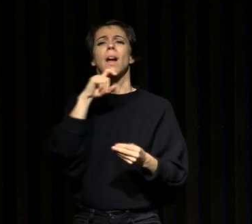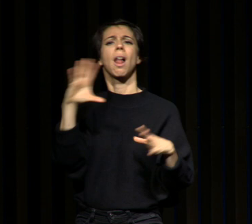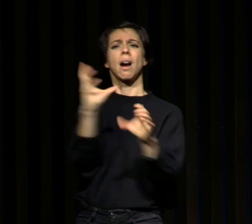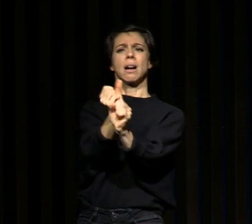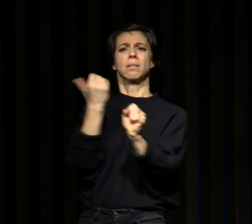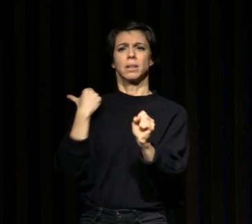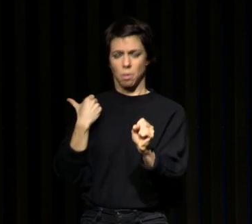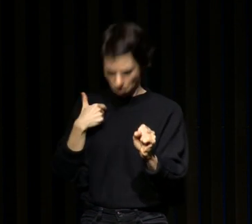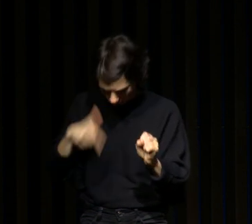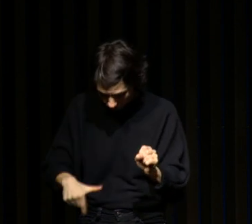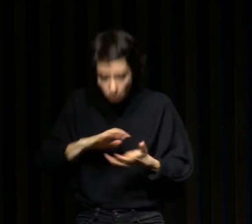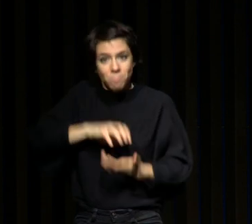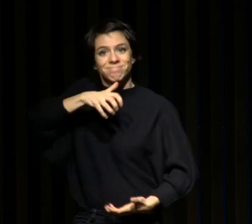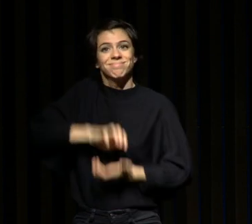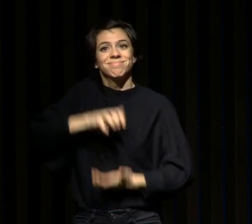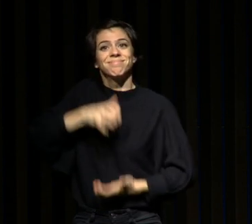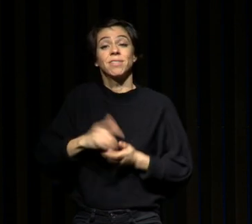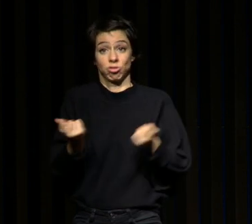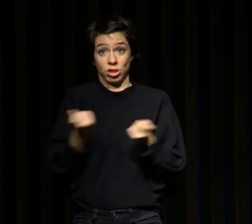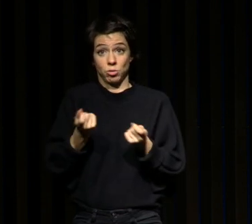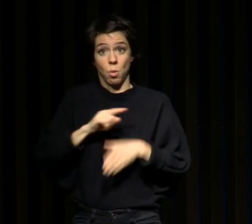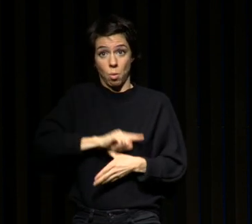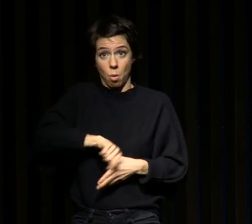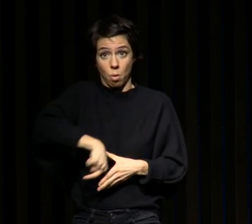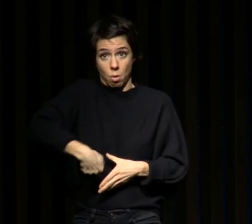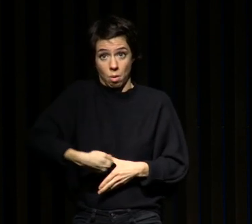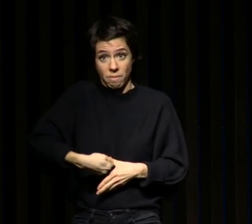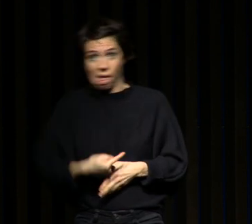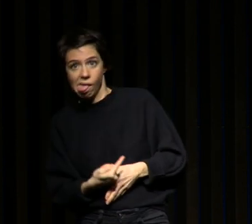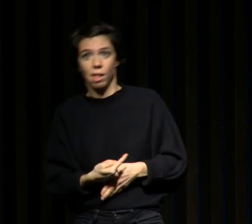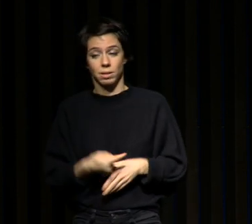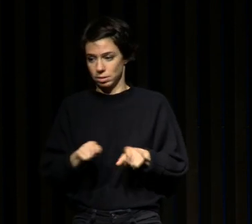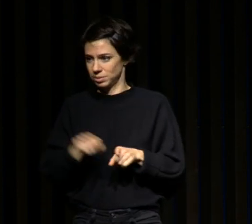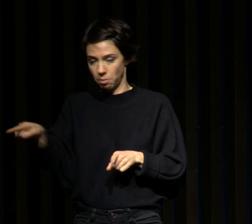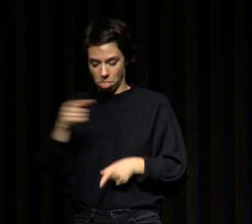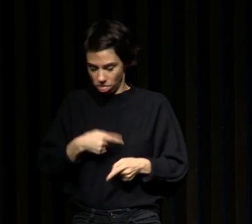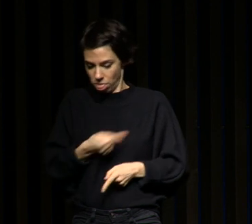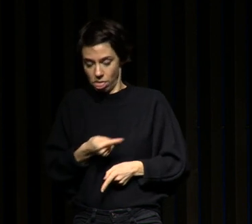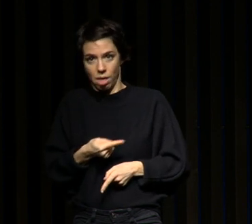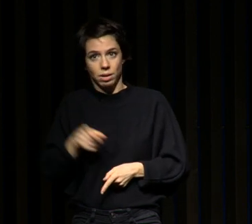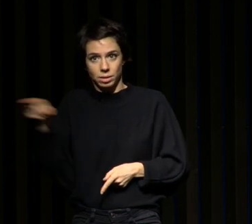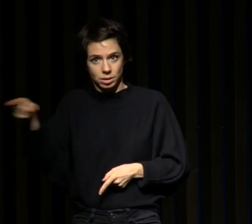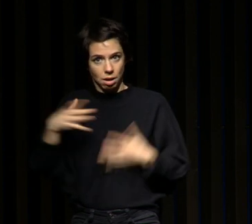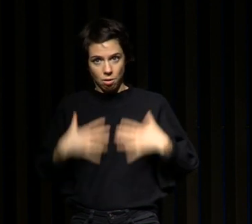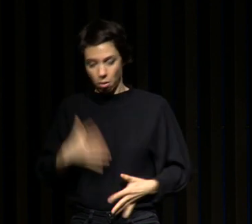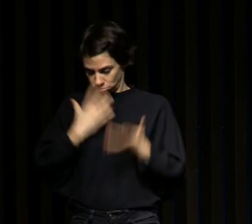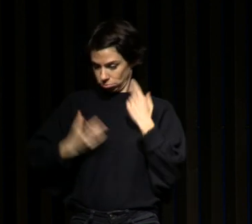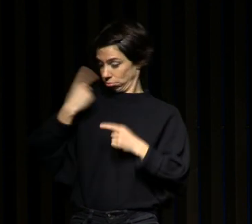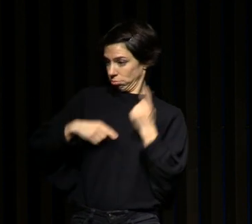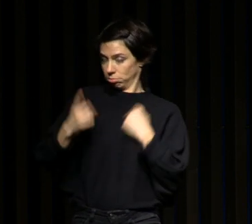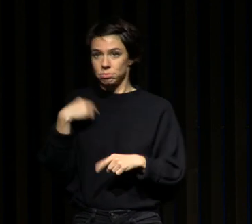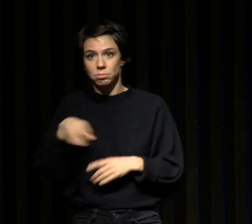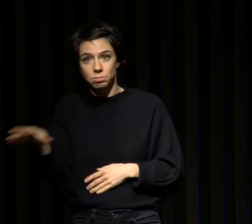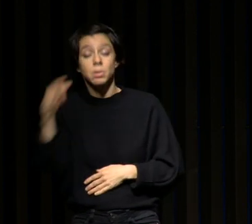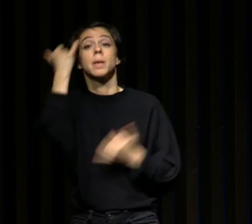amplitude réserve à plein réserve à vide mais vous variez aussi votre horloge donc votre corps est complètement perdu imaginez vous vous levez